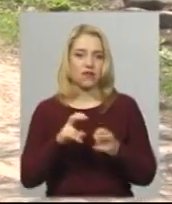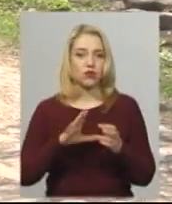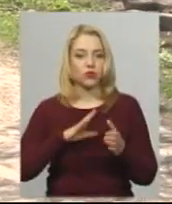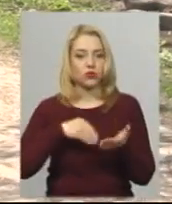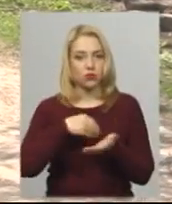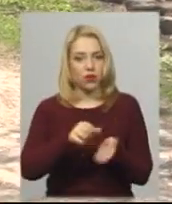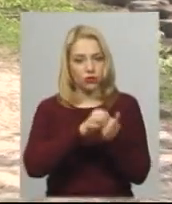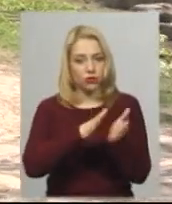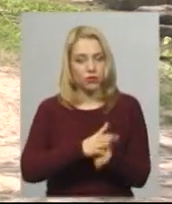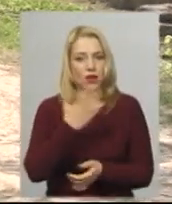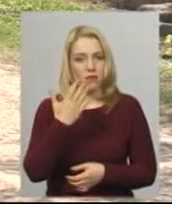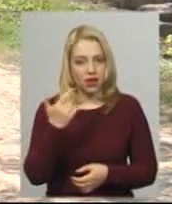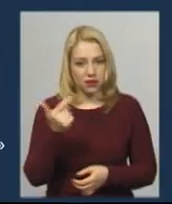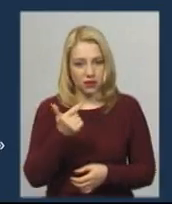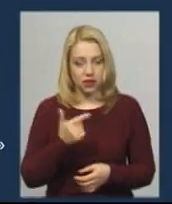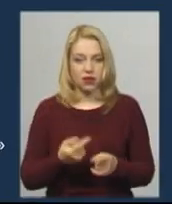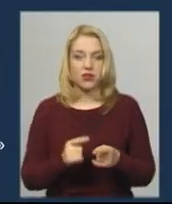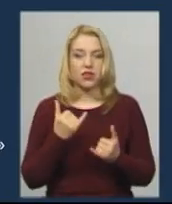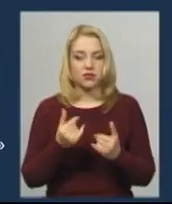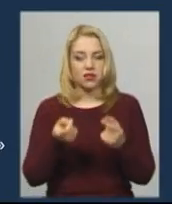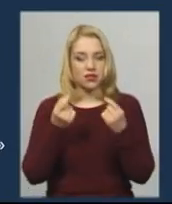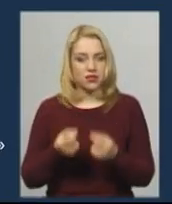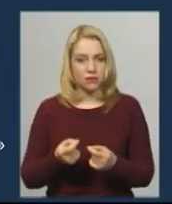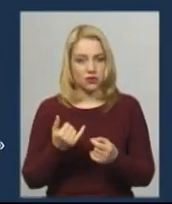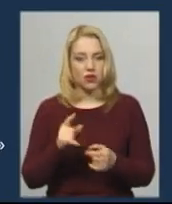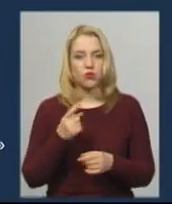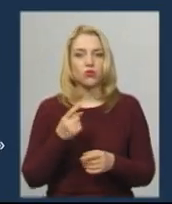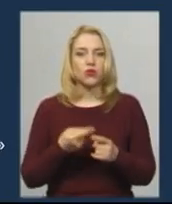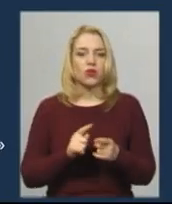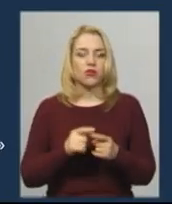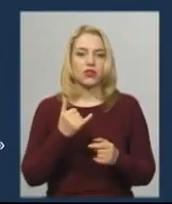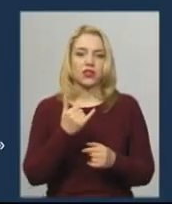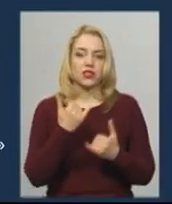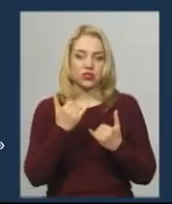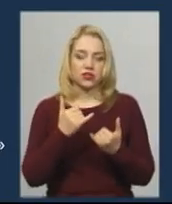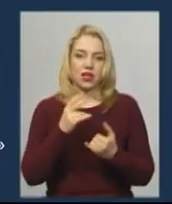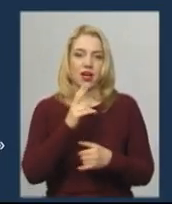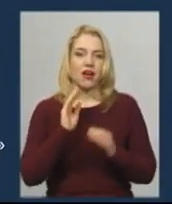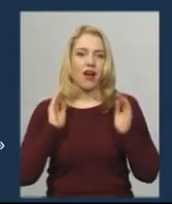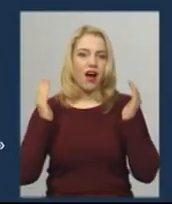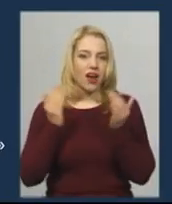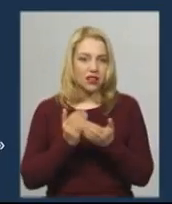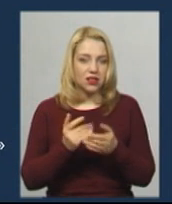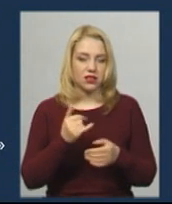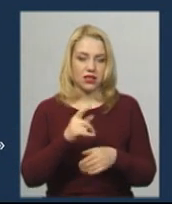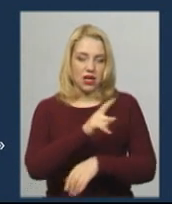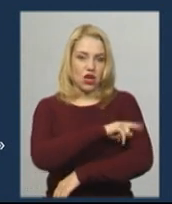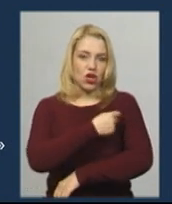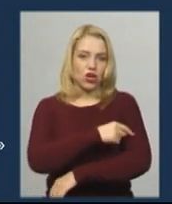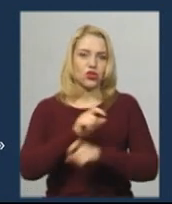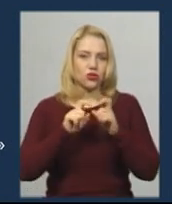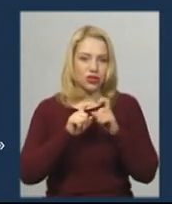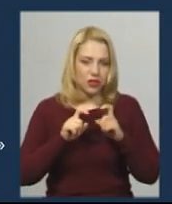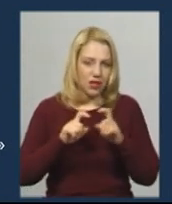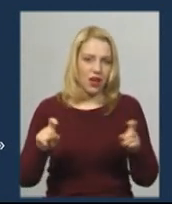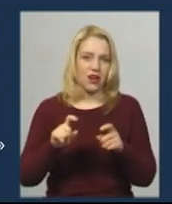тепер знижують ціну з двох причин. Перша – карантин. Оптові бази закриті, садочки, школи закриті, реалізація, продукція звеншилася.